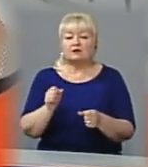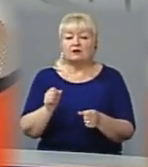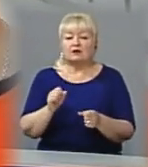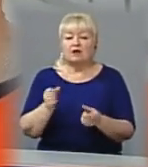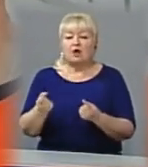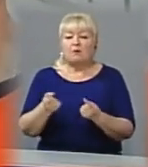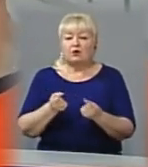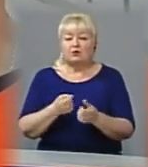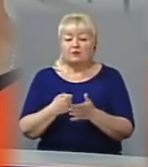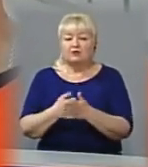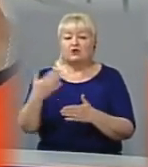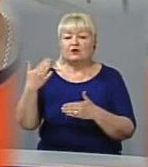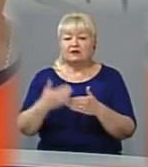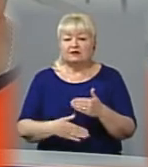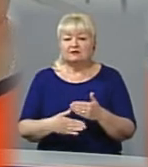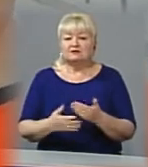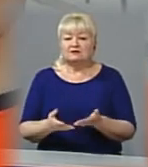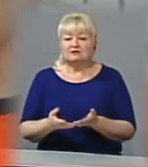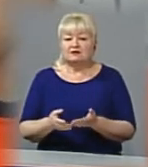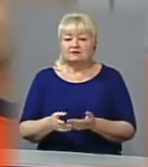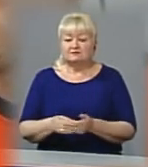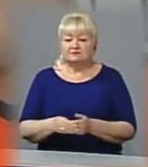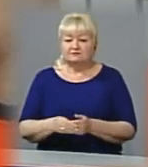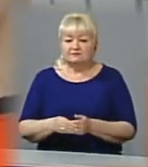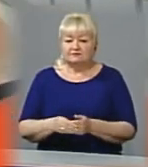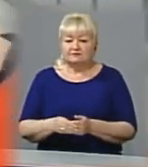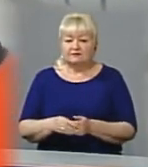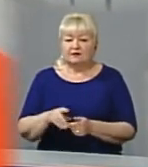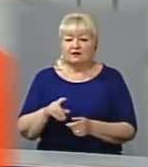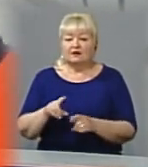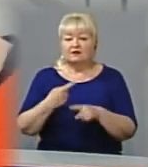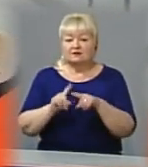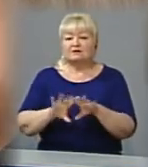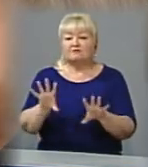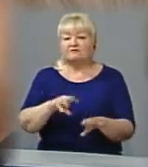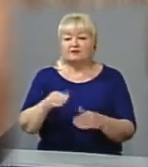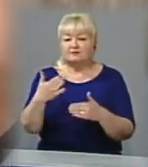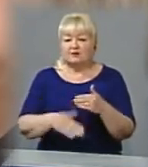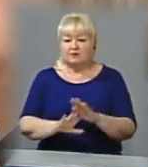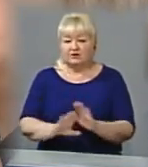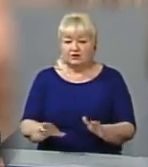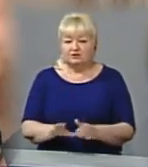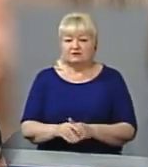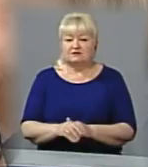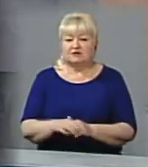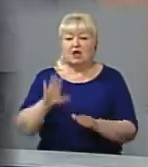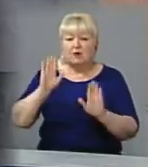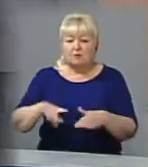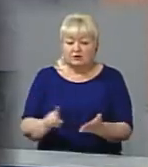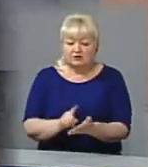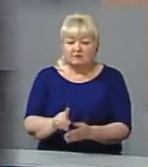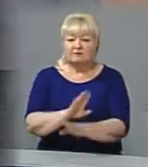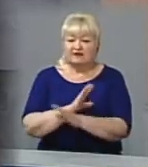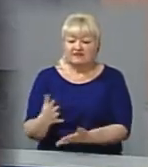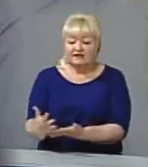кінця не проб'ється і доки з тим всім не покінчиться. Мертвих гризунів збирають і утилізують на